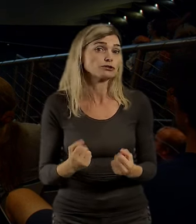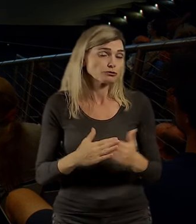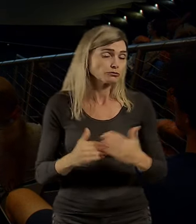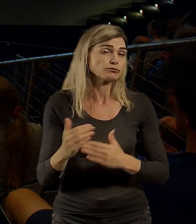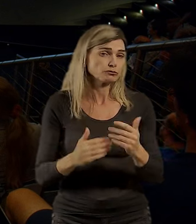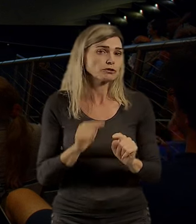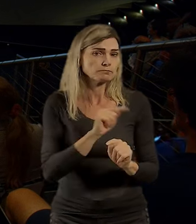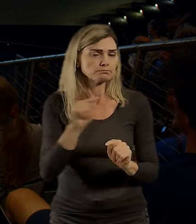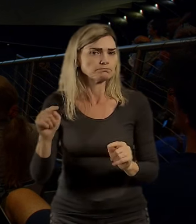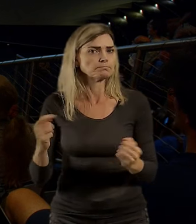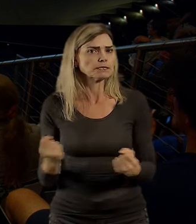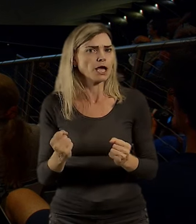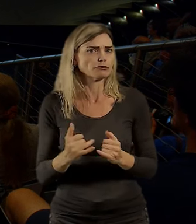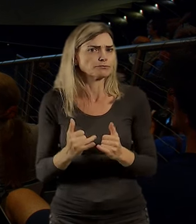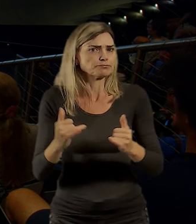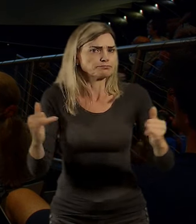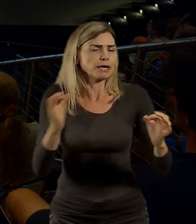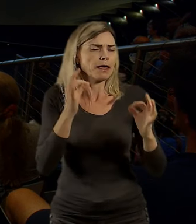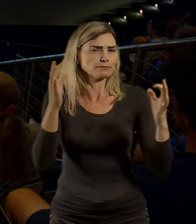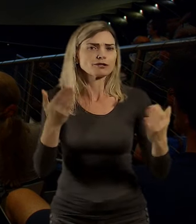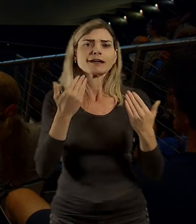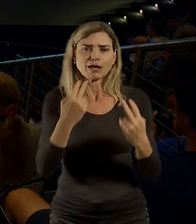a i jinde. Takže děkuji za pozornost.